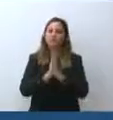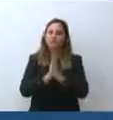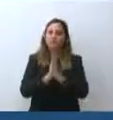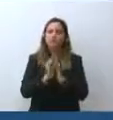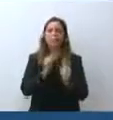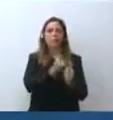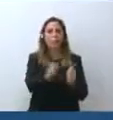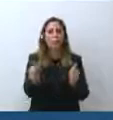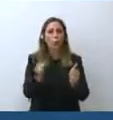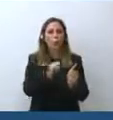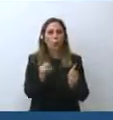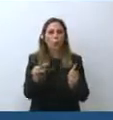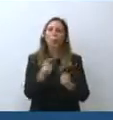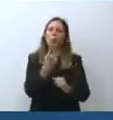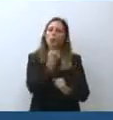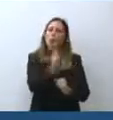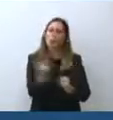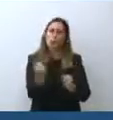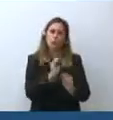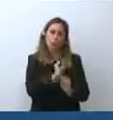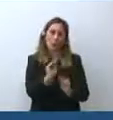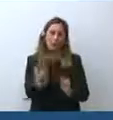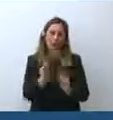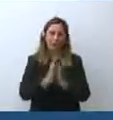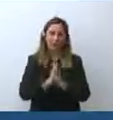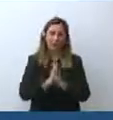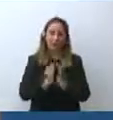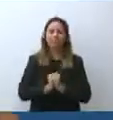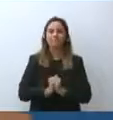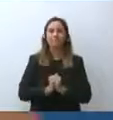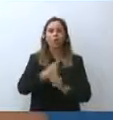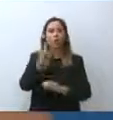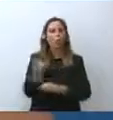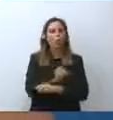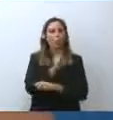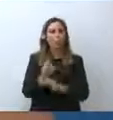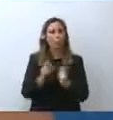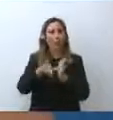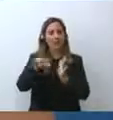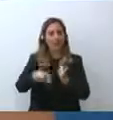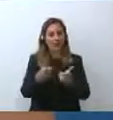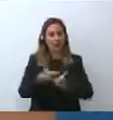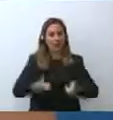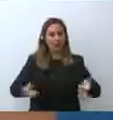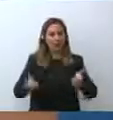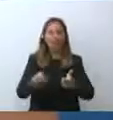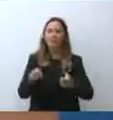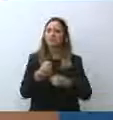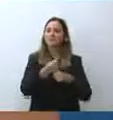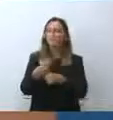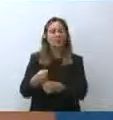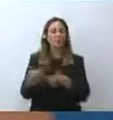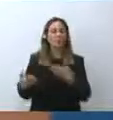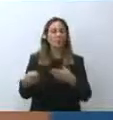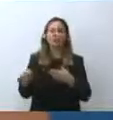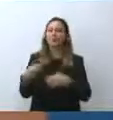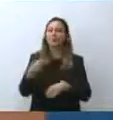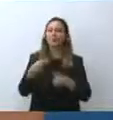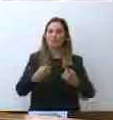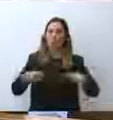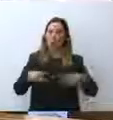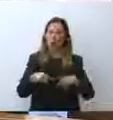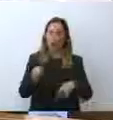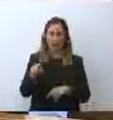ciascuno una domanda soltanto. Avremo tempo un'ora. Cedo subito la parola al Presidente del Consiglio.